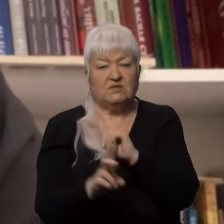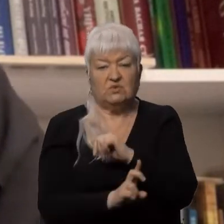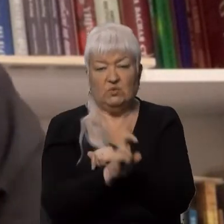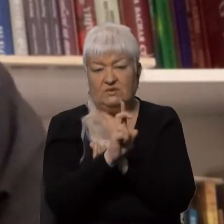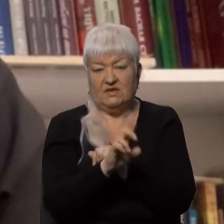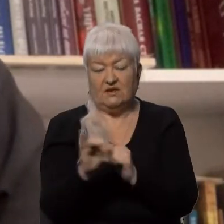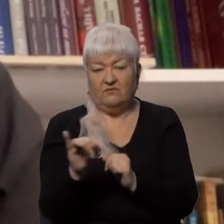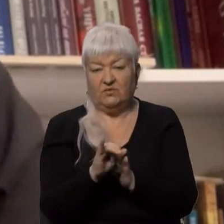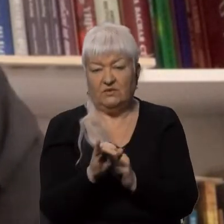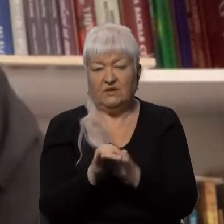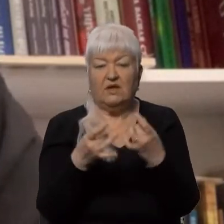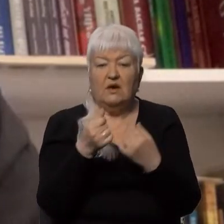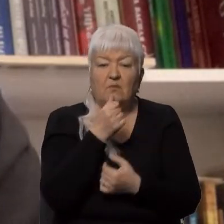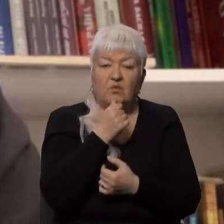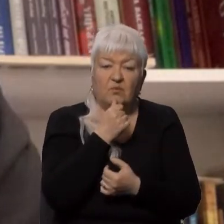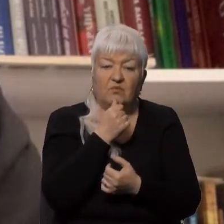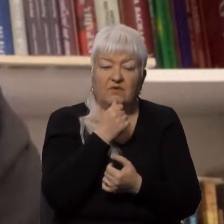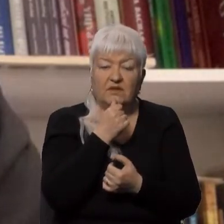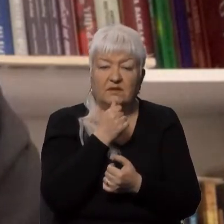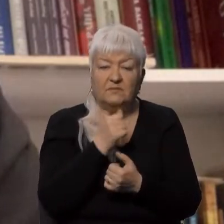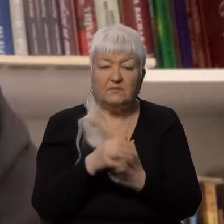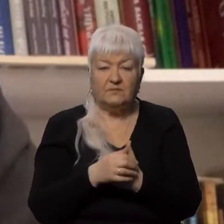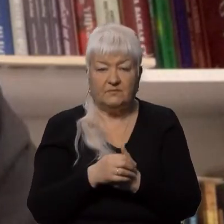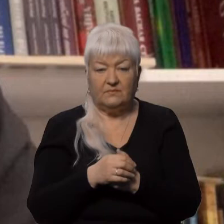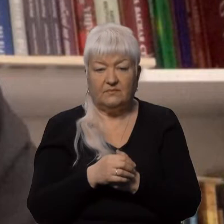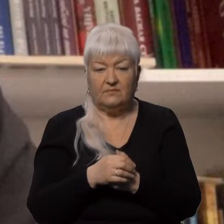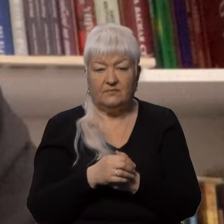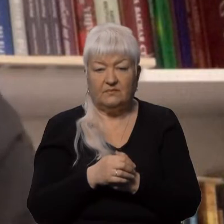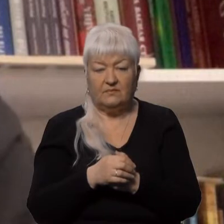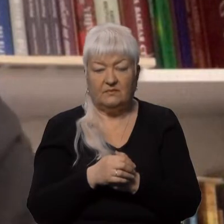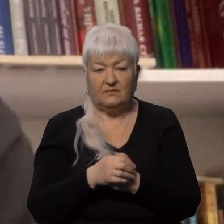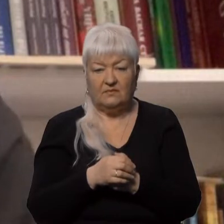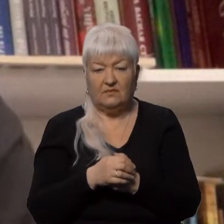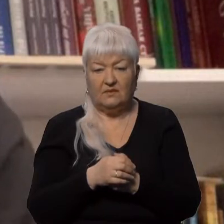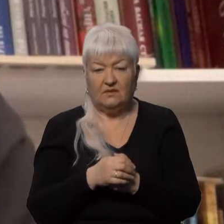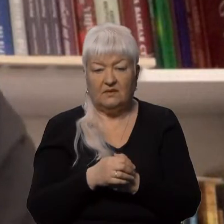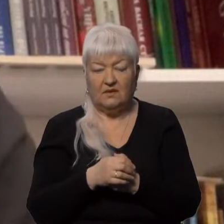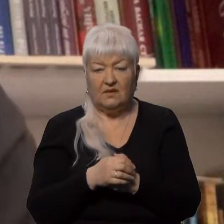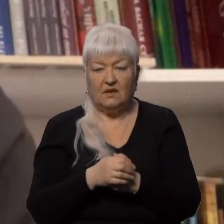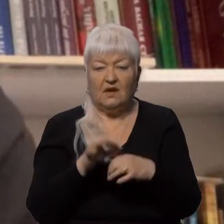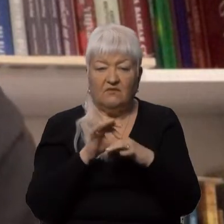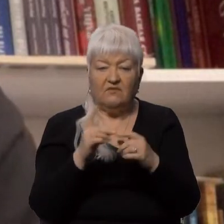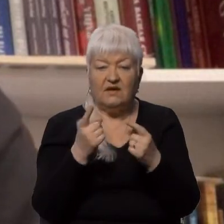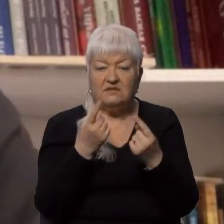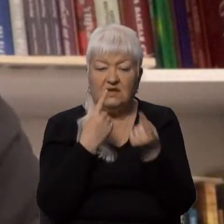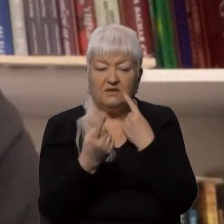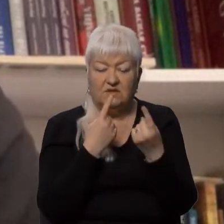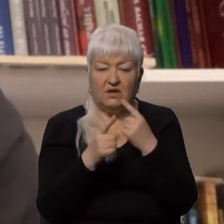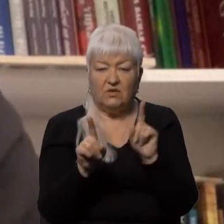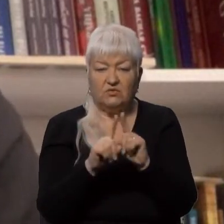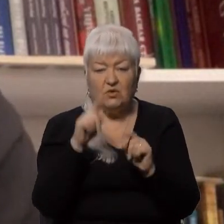пробували вести діалог, щоб в Україні